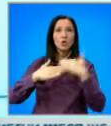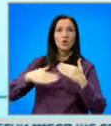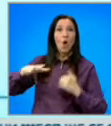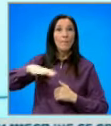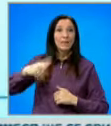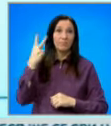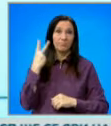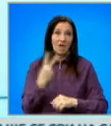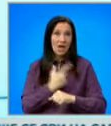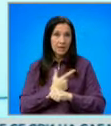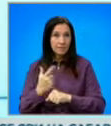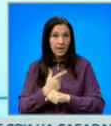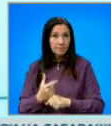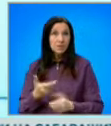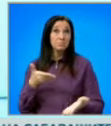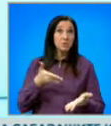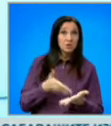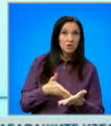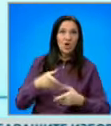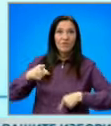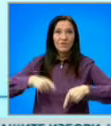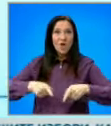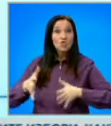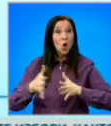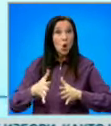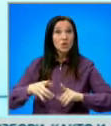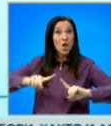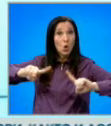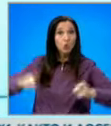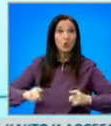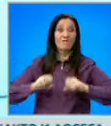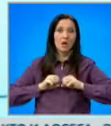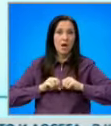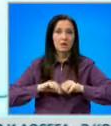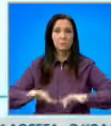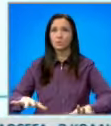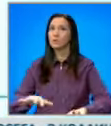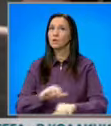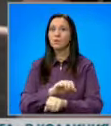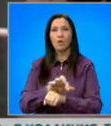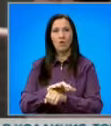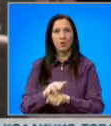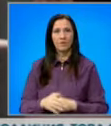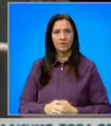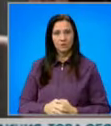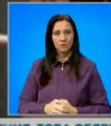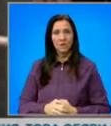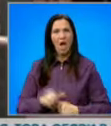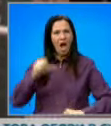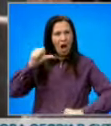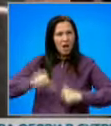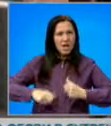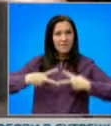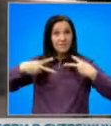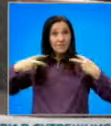обекти за две седмици с аргумента, че сдвижението на хора се ускорява разпространението на коронавируса. Гняв